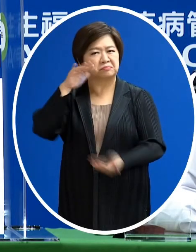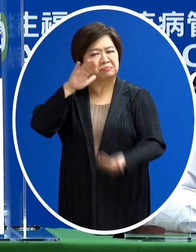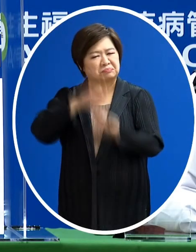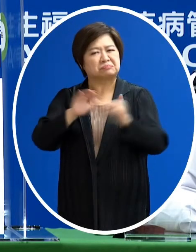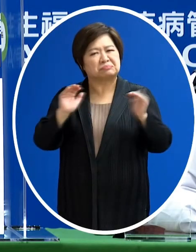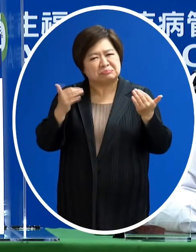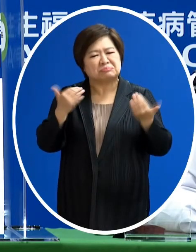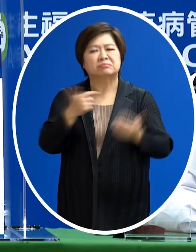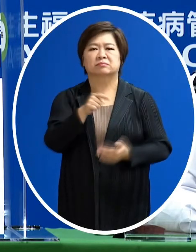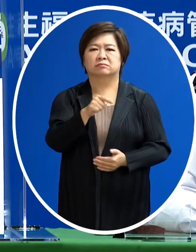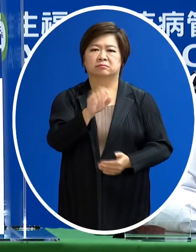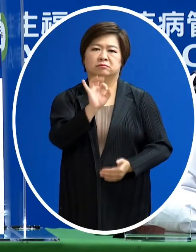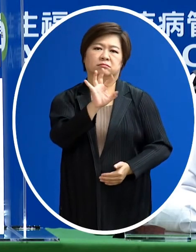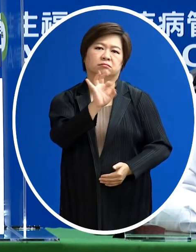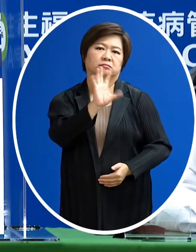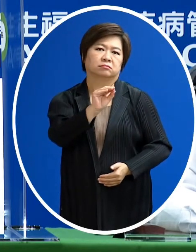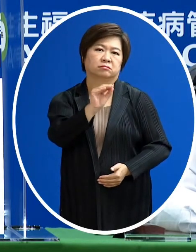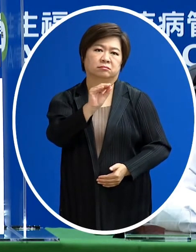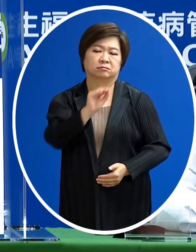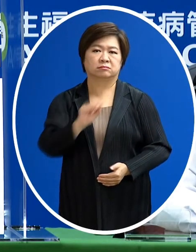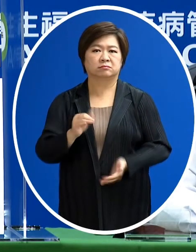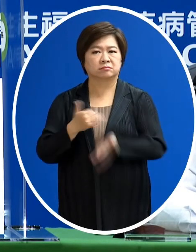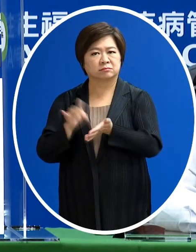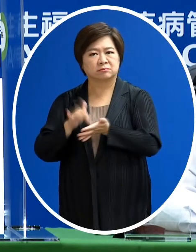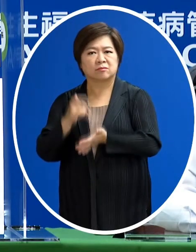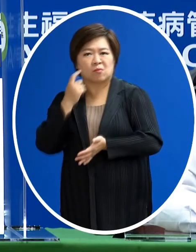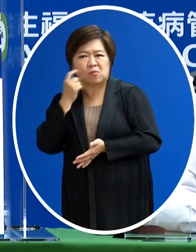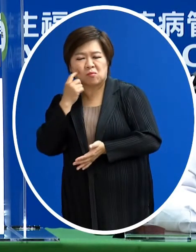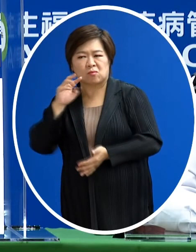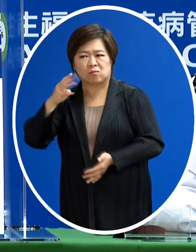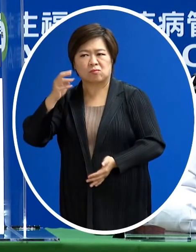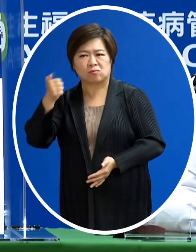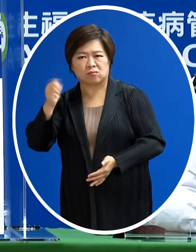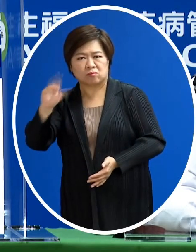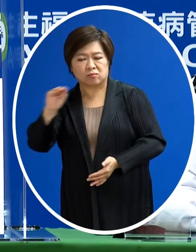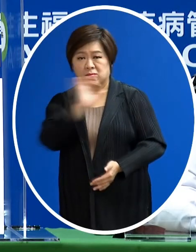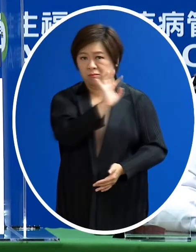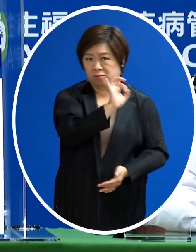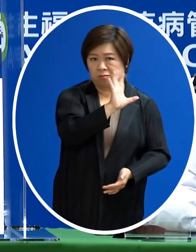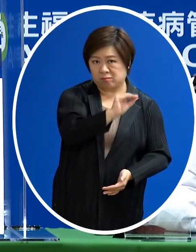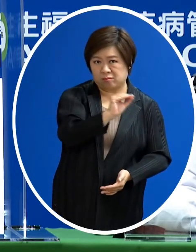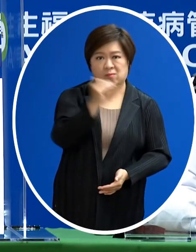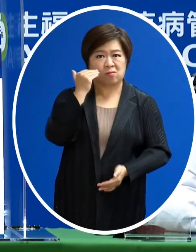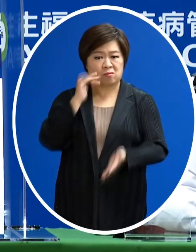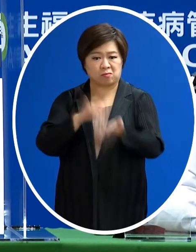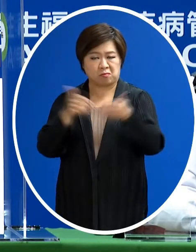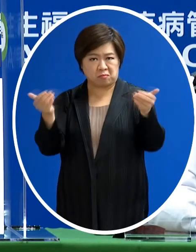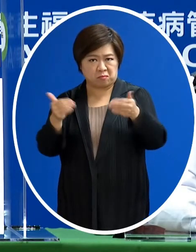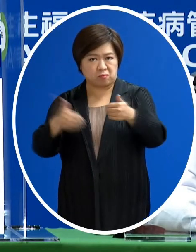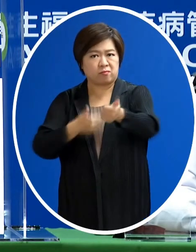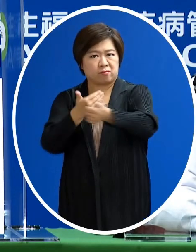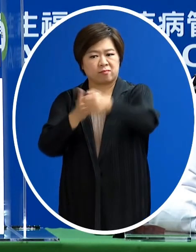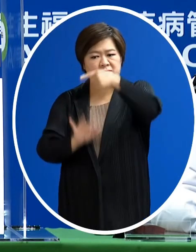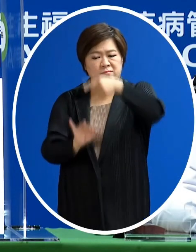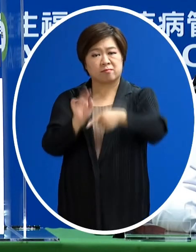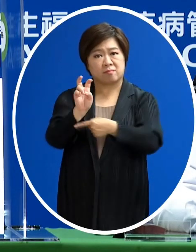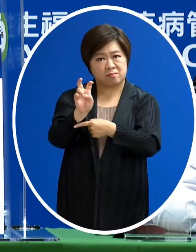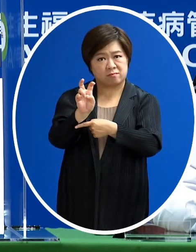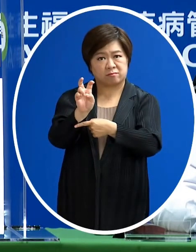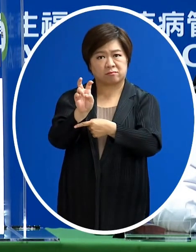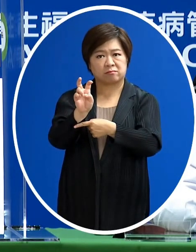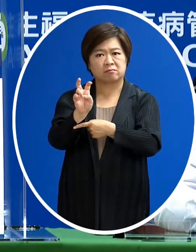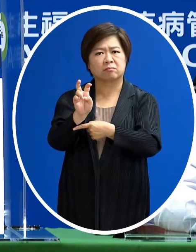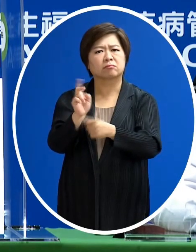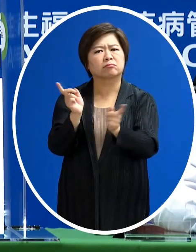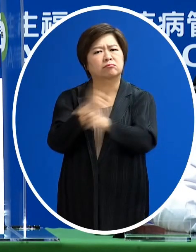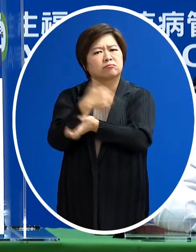萬然後再用350萬來看就是說 最多可能就使用這個藥物的有20%這也是